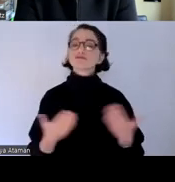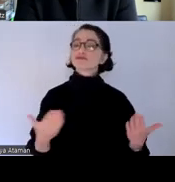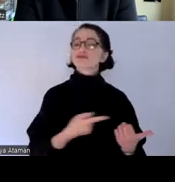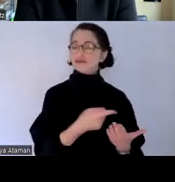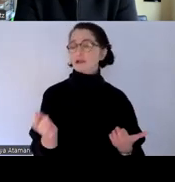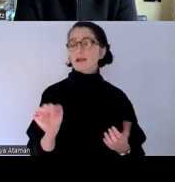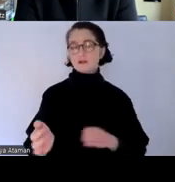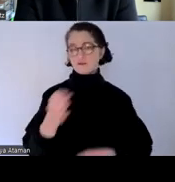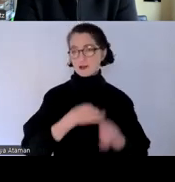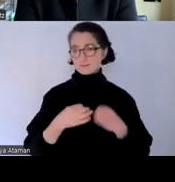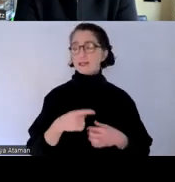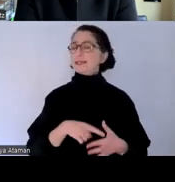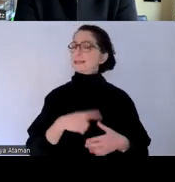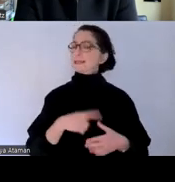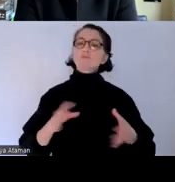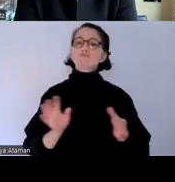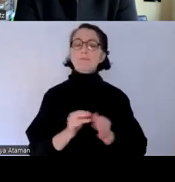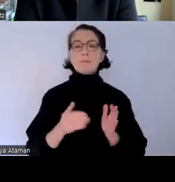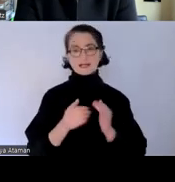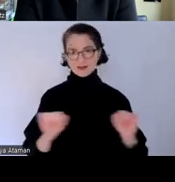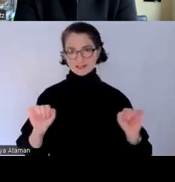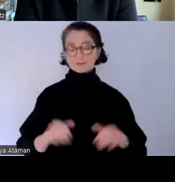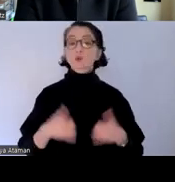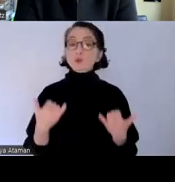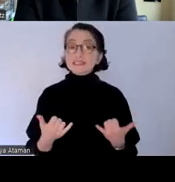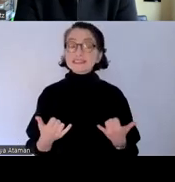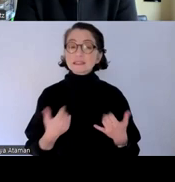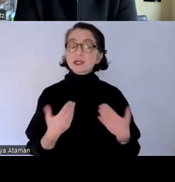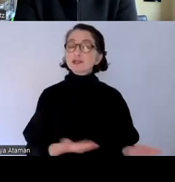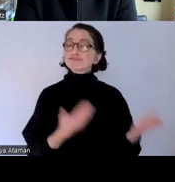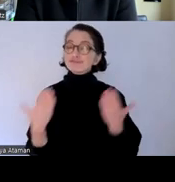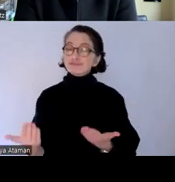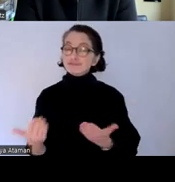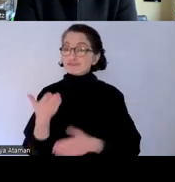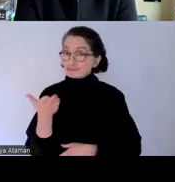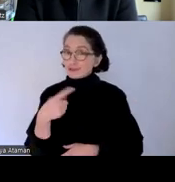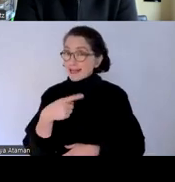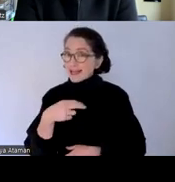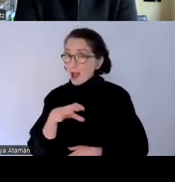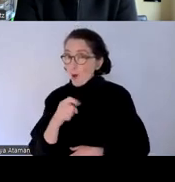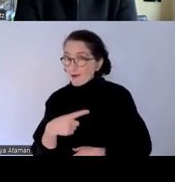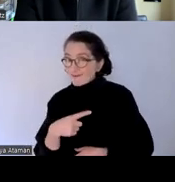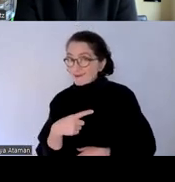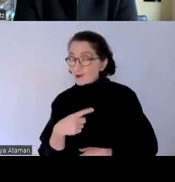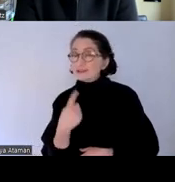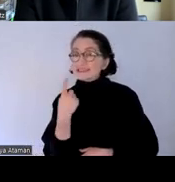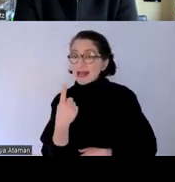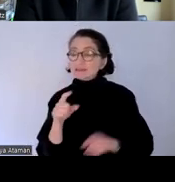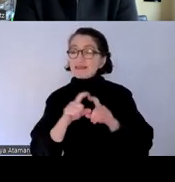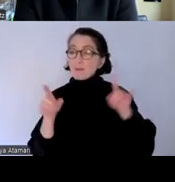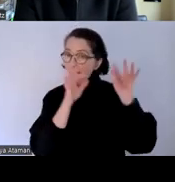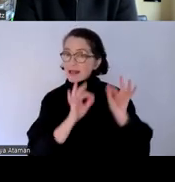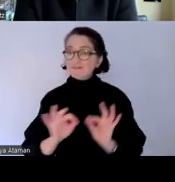ja und dann würde ich gleich einfach an dich übergeben gräger und du wirst uns in das thema